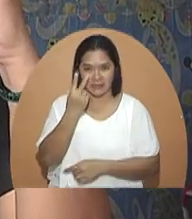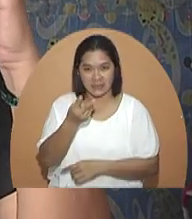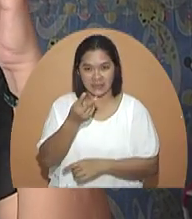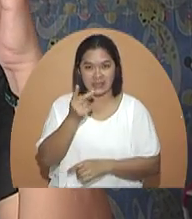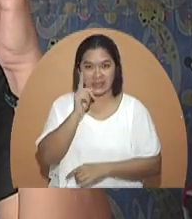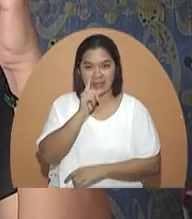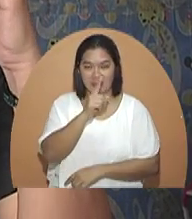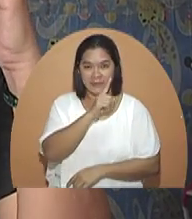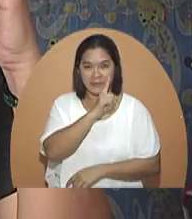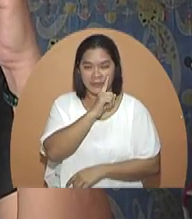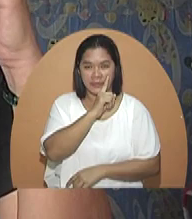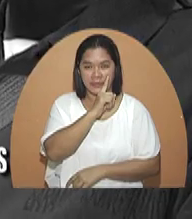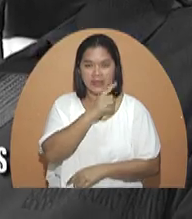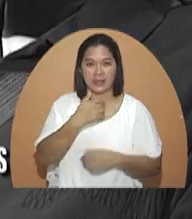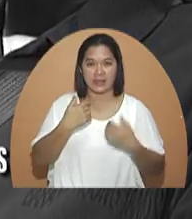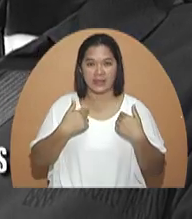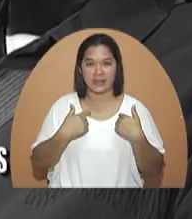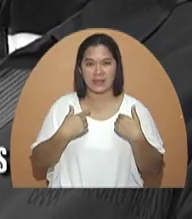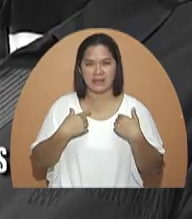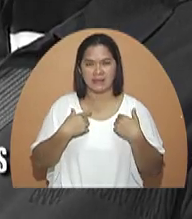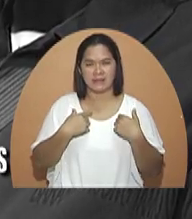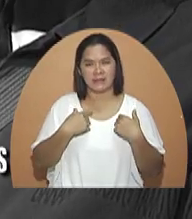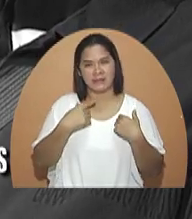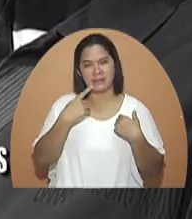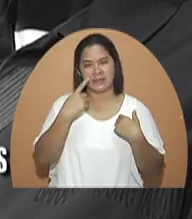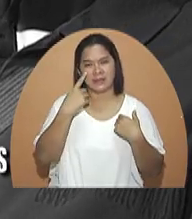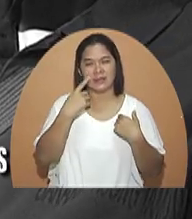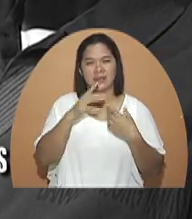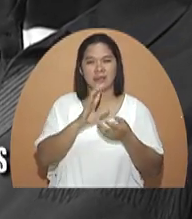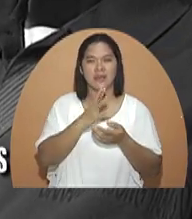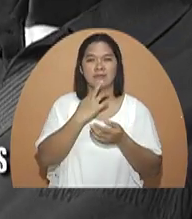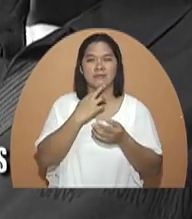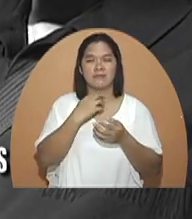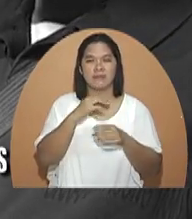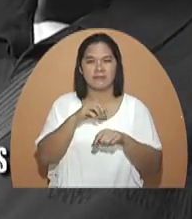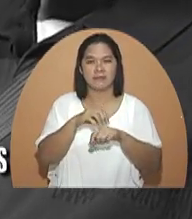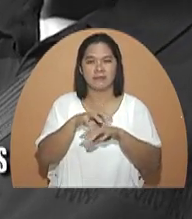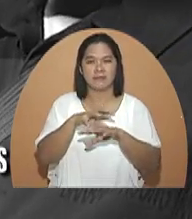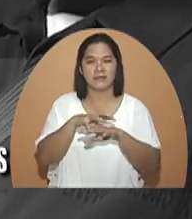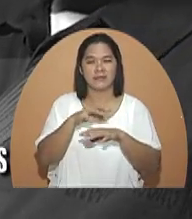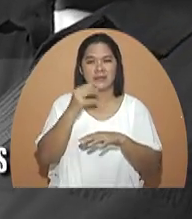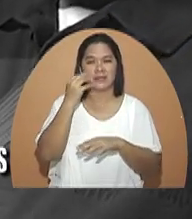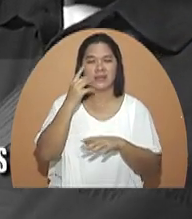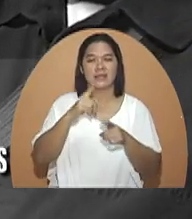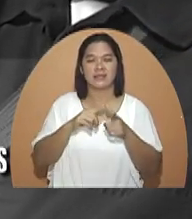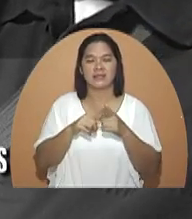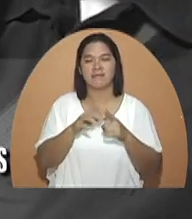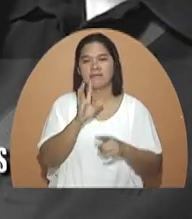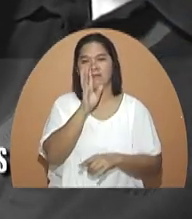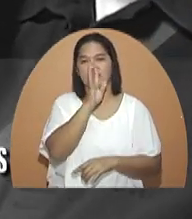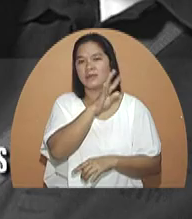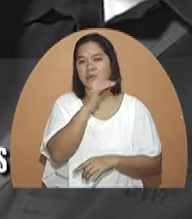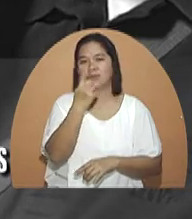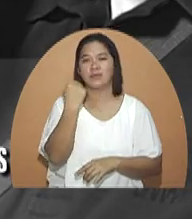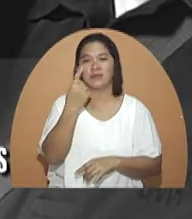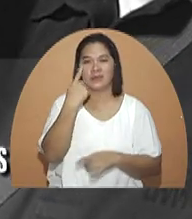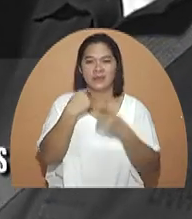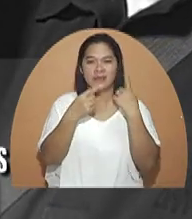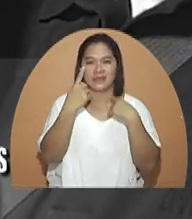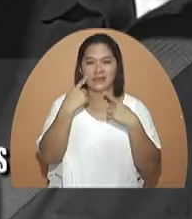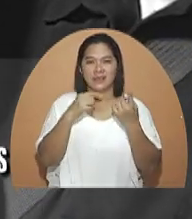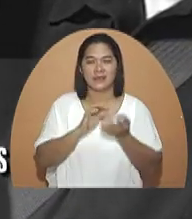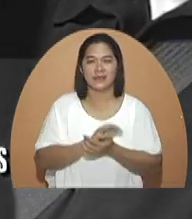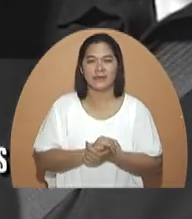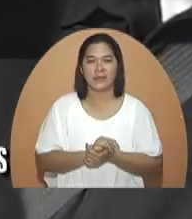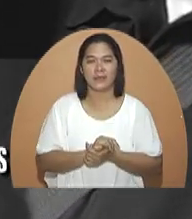mata niya yung natural lang po naiyak na namamaga. Tapos hinayaan ko po yun kasi panaiyak